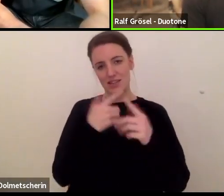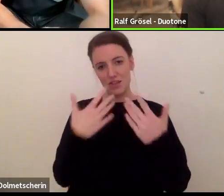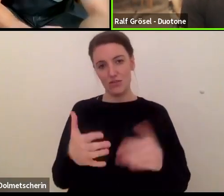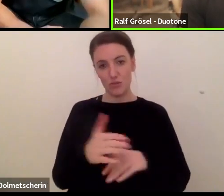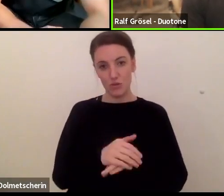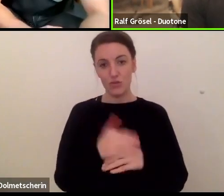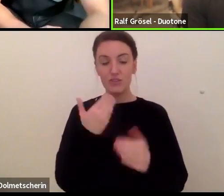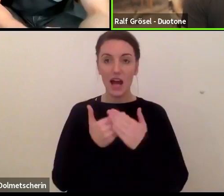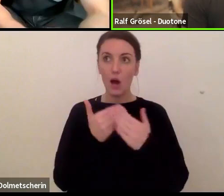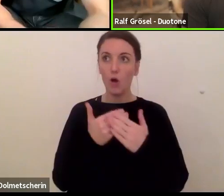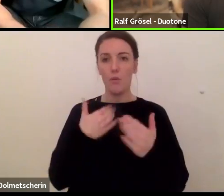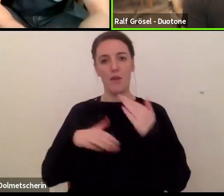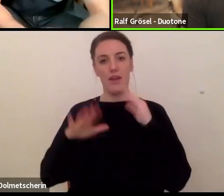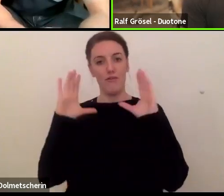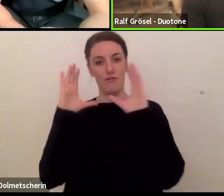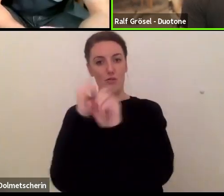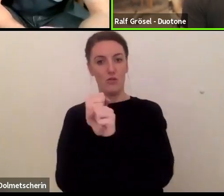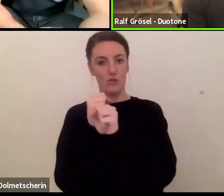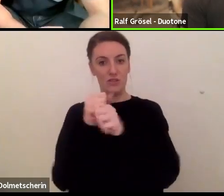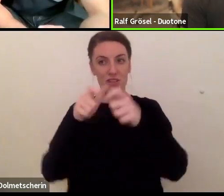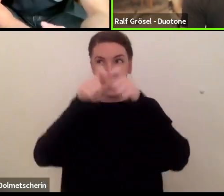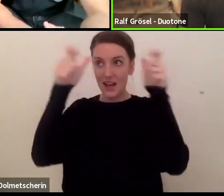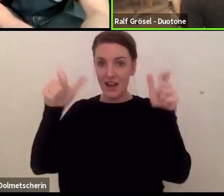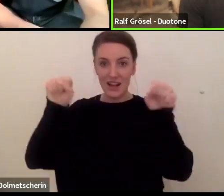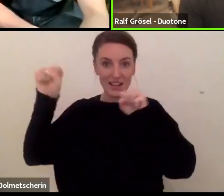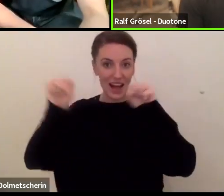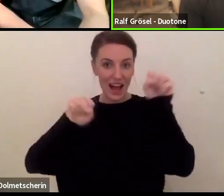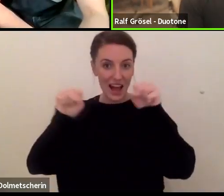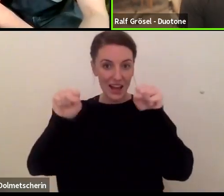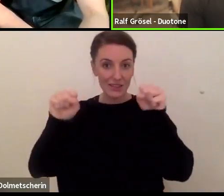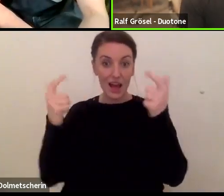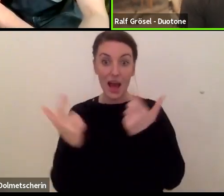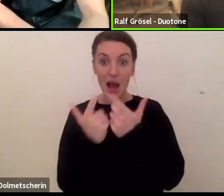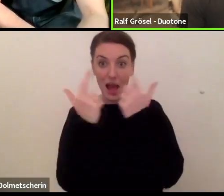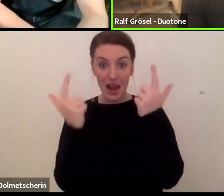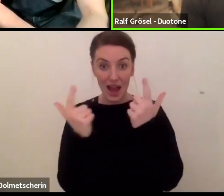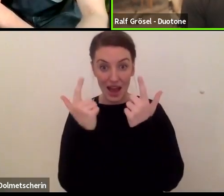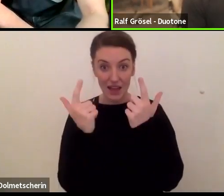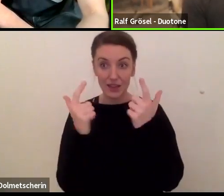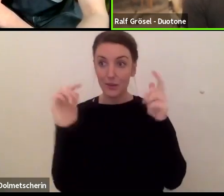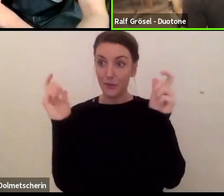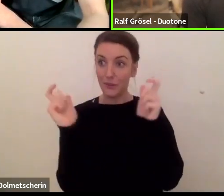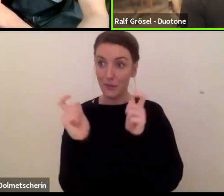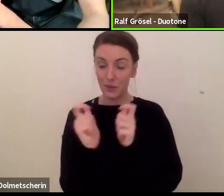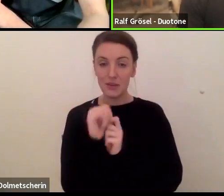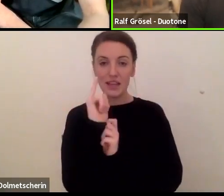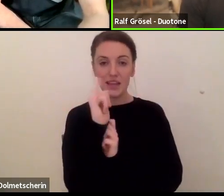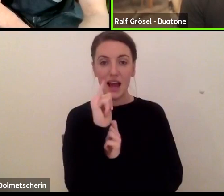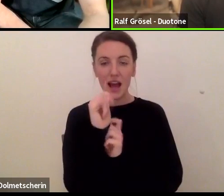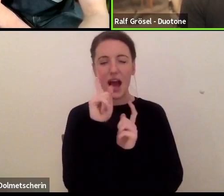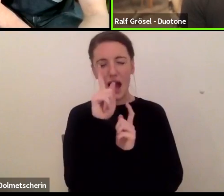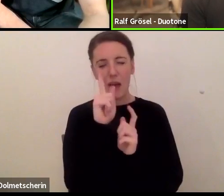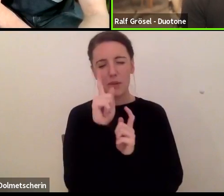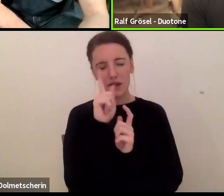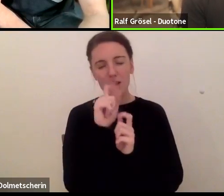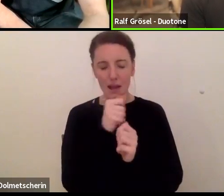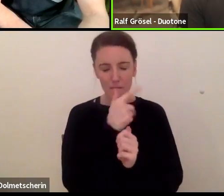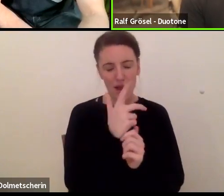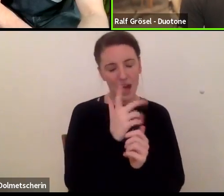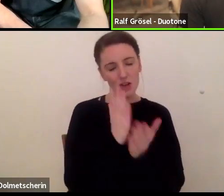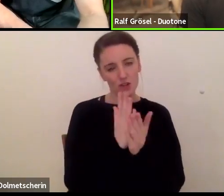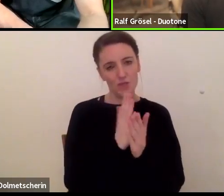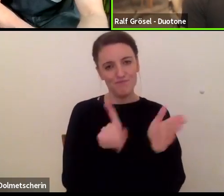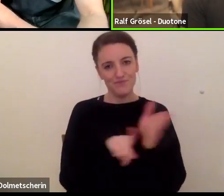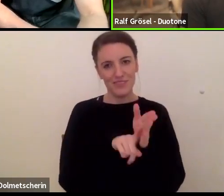leicht, verliert aber dadurch im Grunde genommen ganz wichtige Performance-Aspekte, zum Beispiel eben die Eigenschaft des